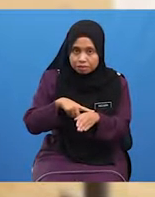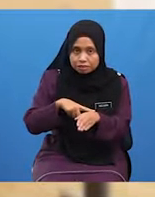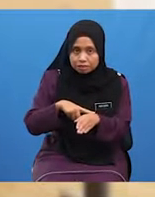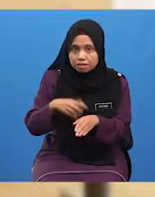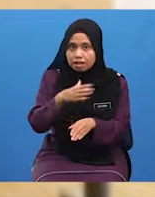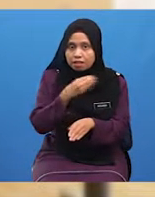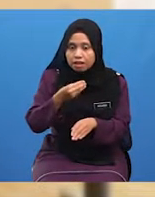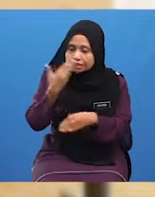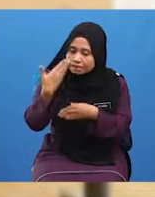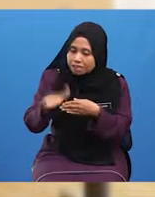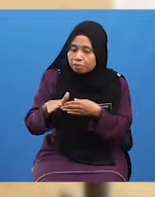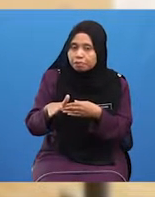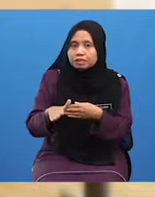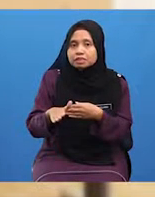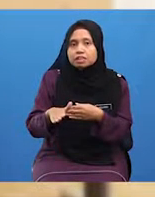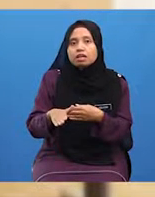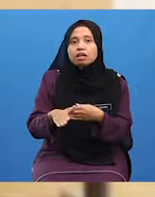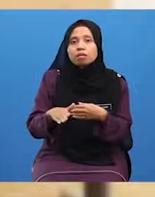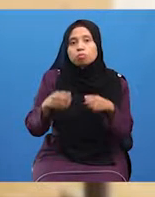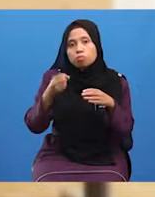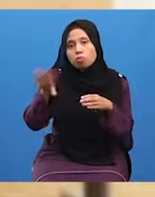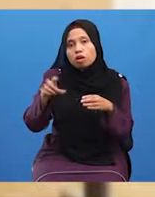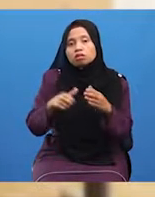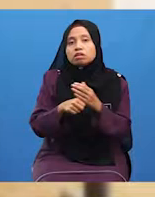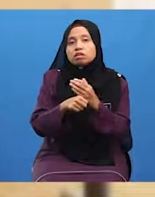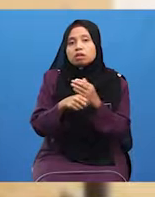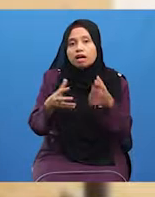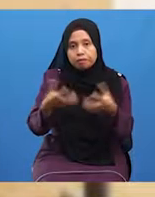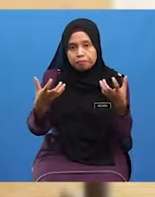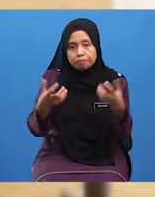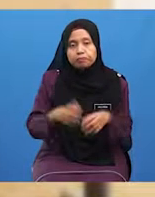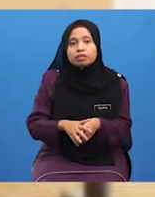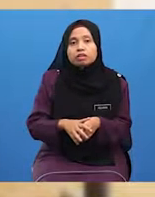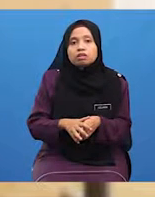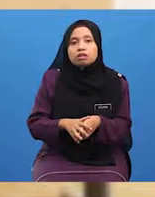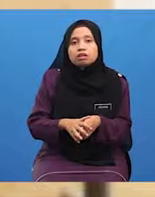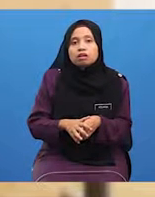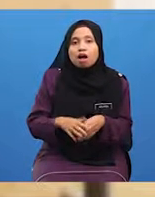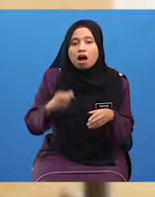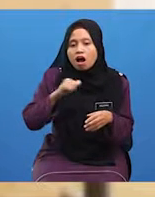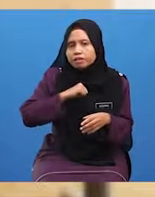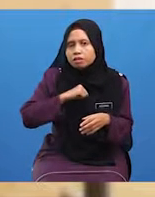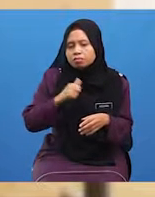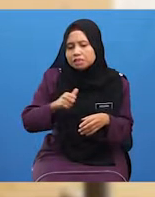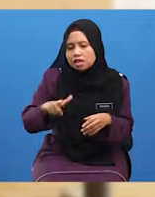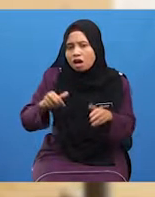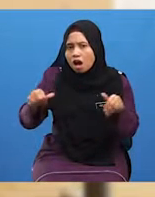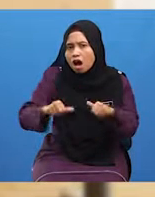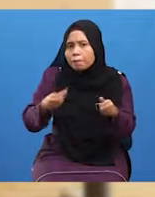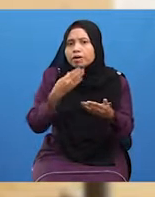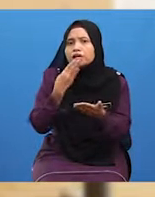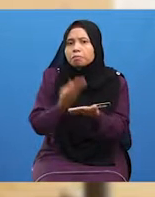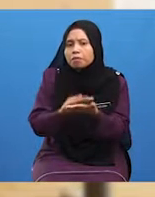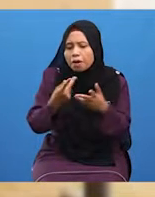Dan Selepas Kodok Hajat Adab Ialah Amalan Baik Yang Perlu